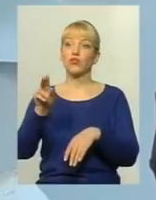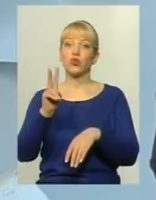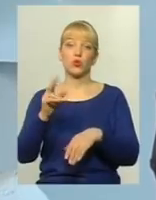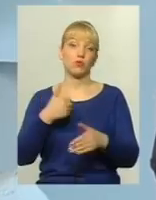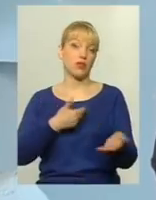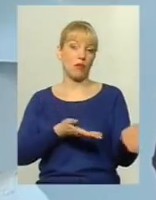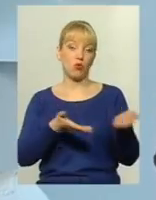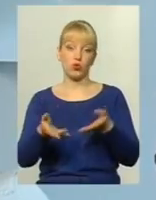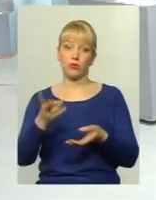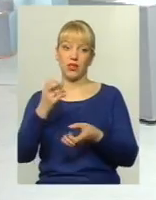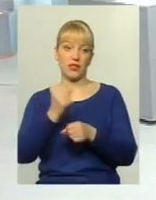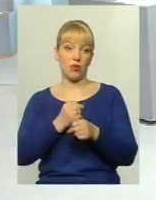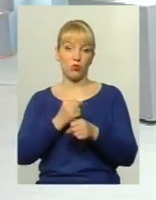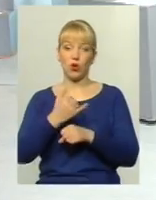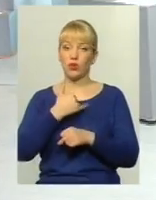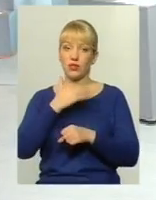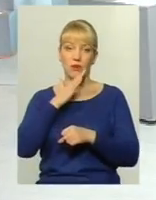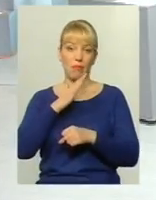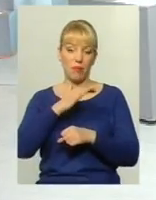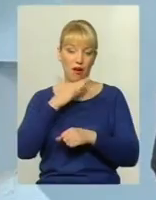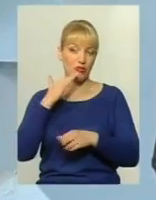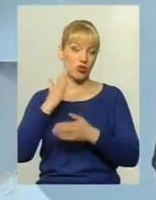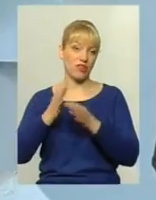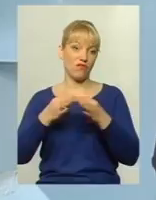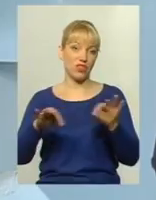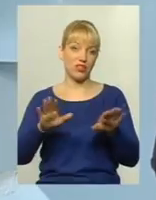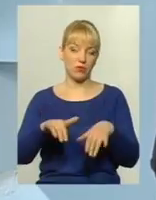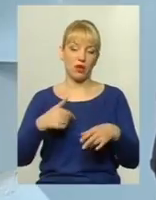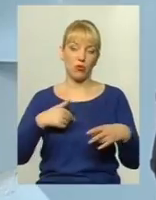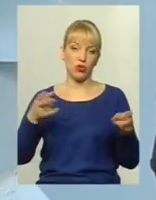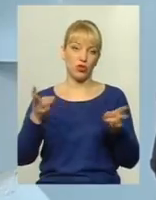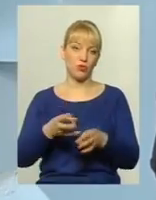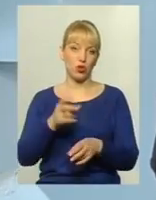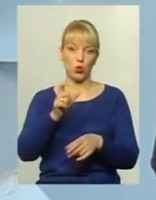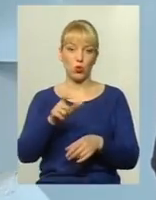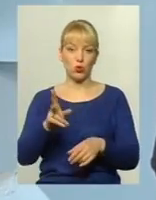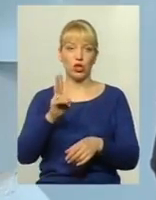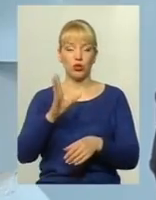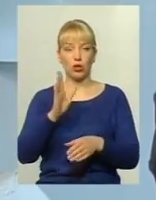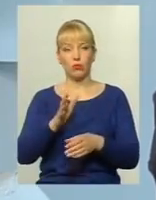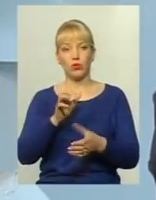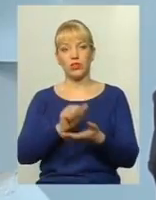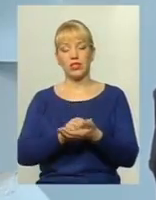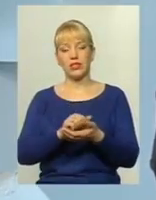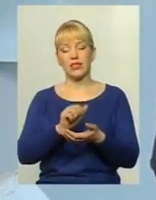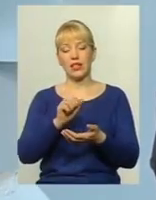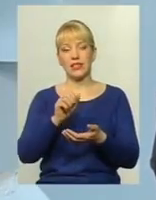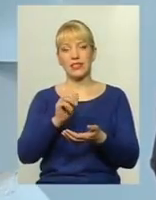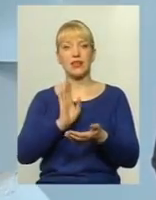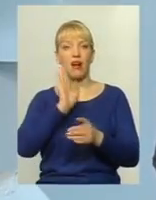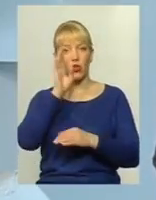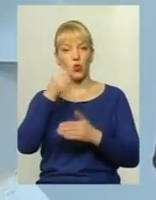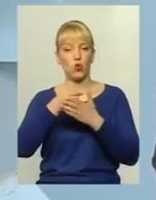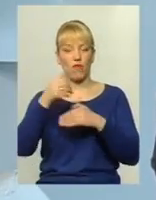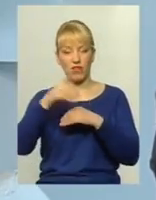роботу. Ми знаємо, що дуже в нас в Хмельницькому багато вільних місць. Нам потрібні люди, які з залюки будуть працювати за 3 200, з ранку до